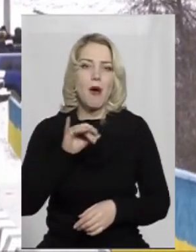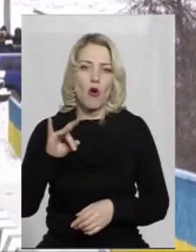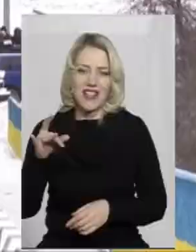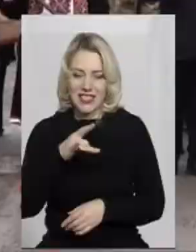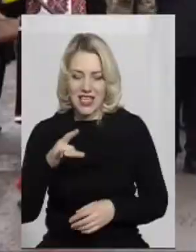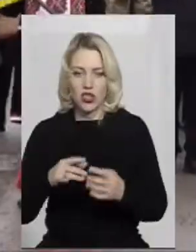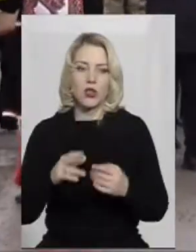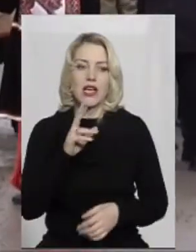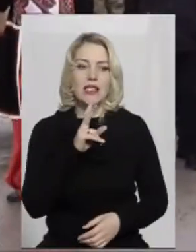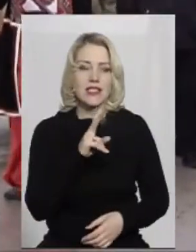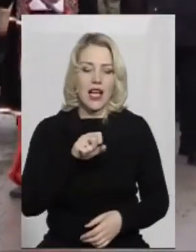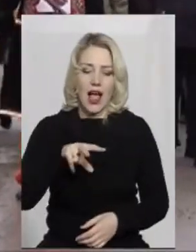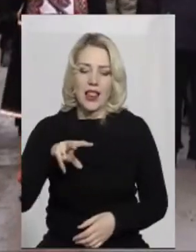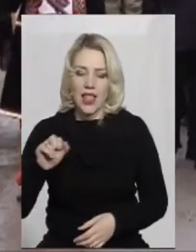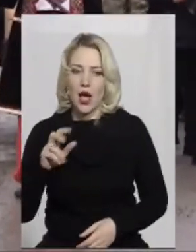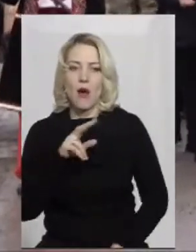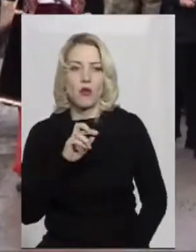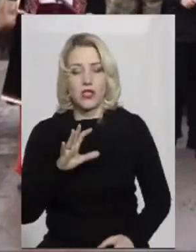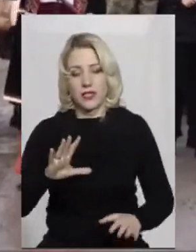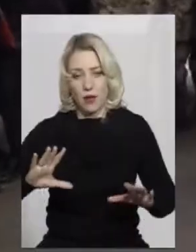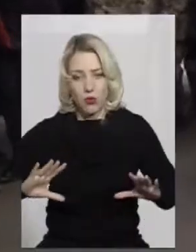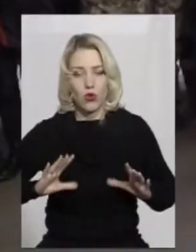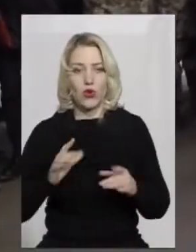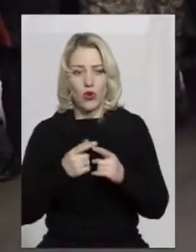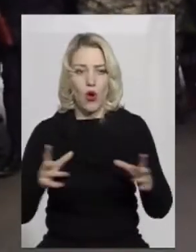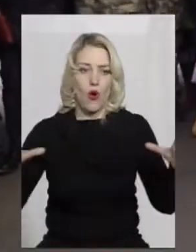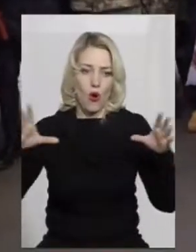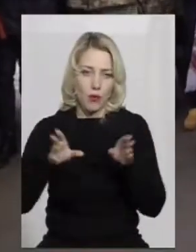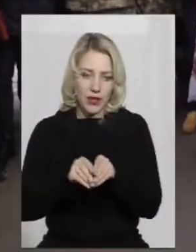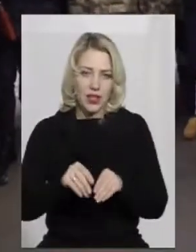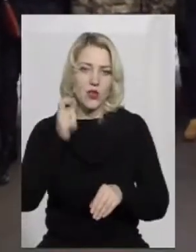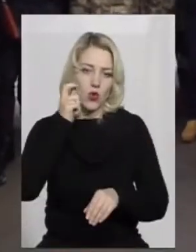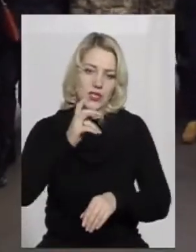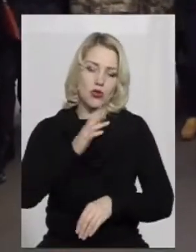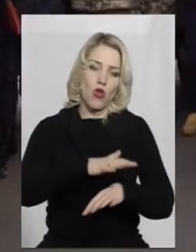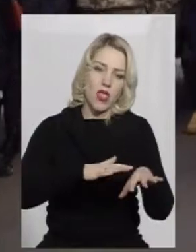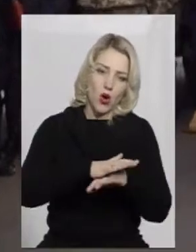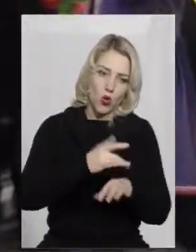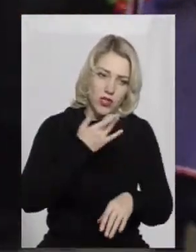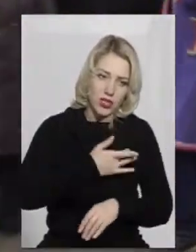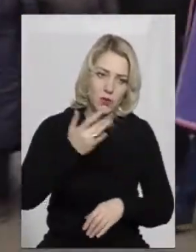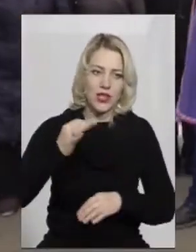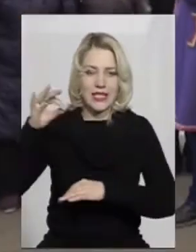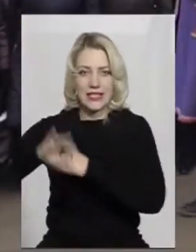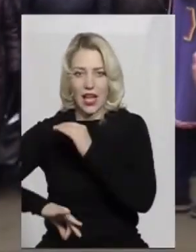селищем Скала-Подільська Борщівського району, відбулось символічне об'єднання Української народної республіки та Західноукраїнської.